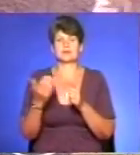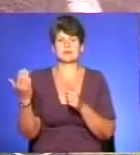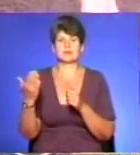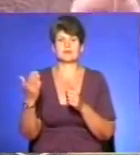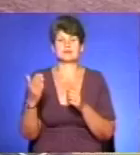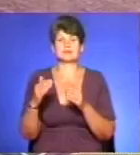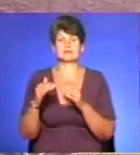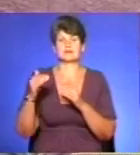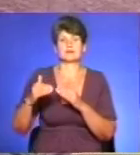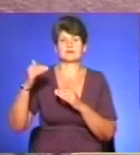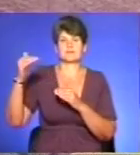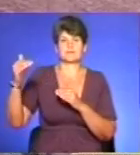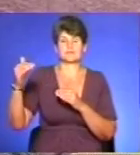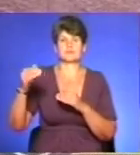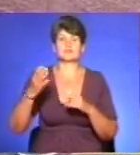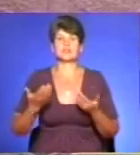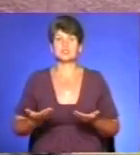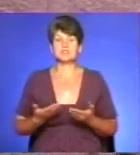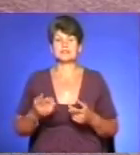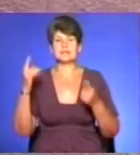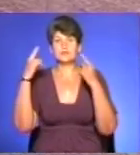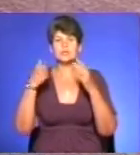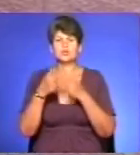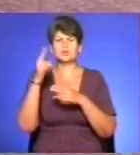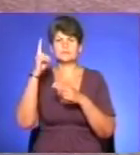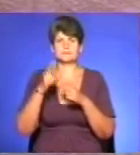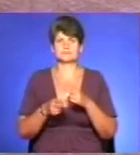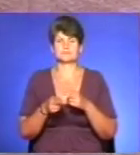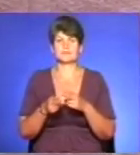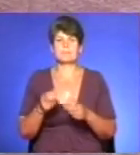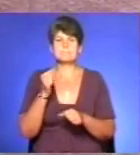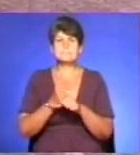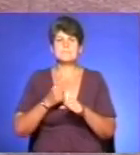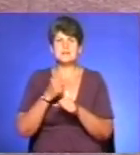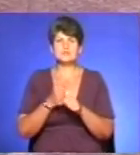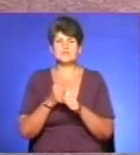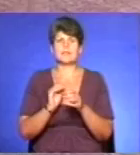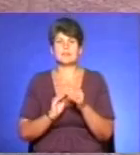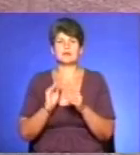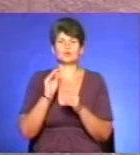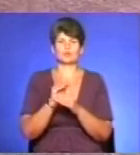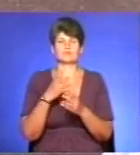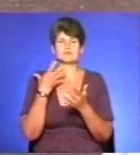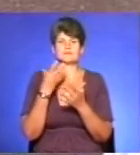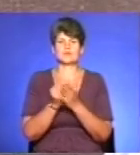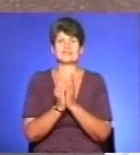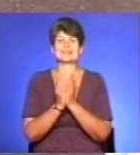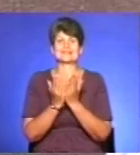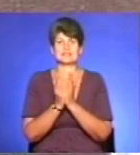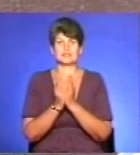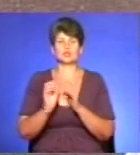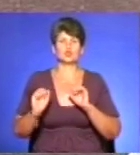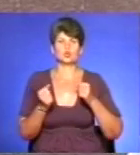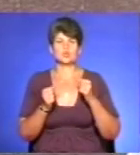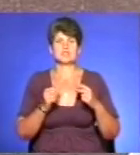стоять вищі. Вона проживала і творила до останнього. Вона працювала над доповненням своєї книги. Друзі та колеги